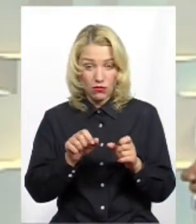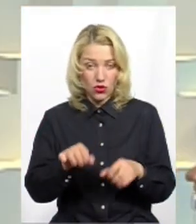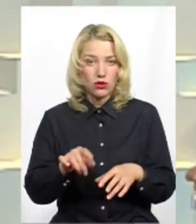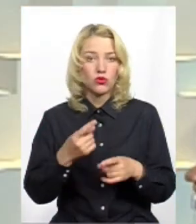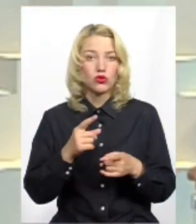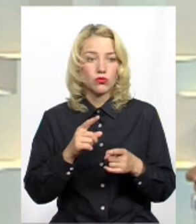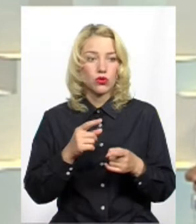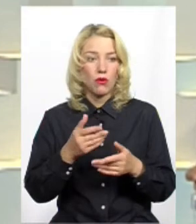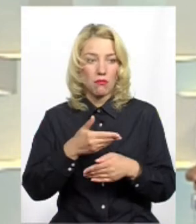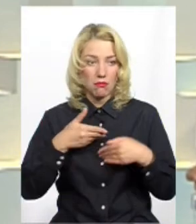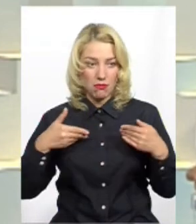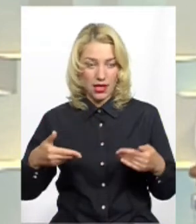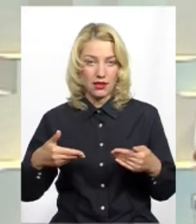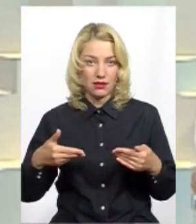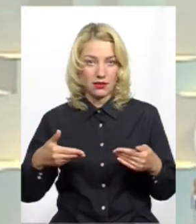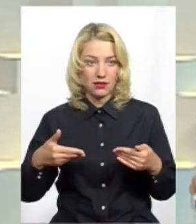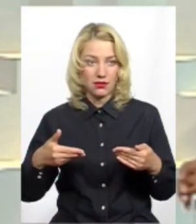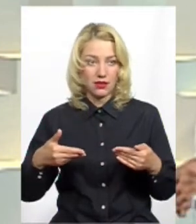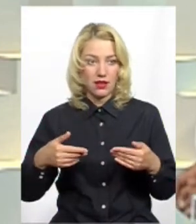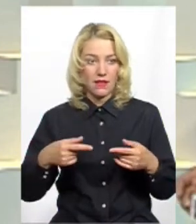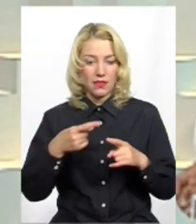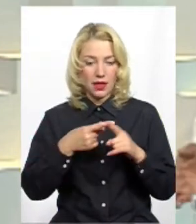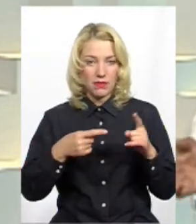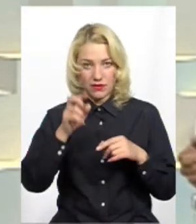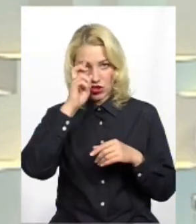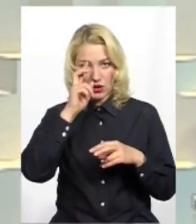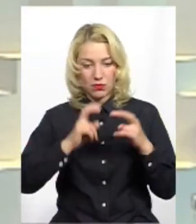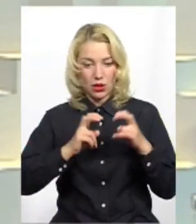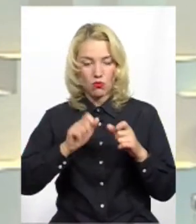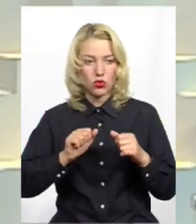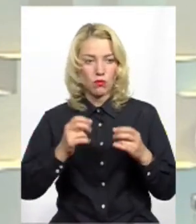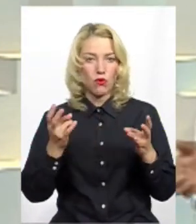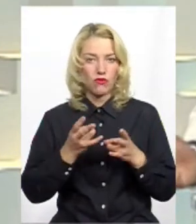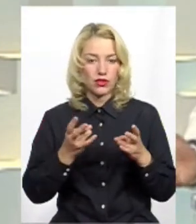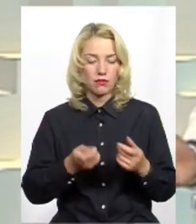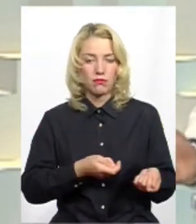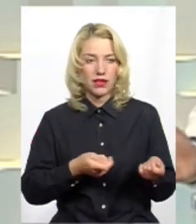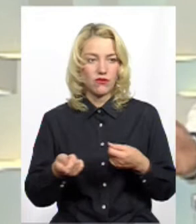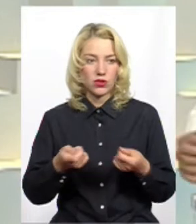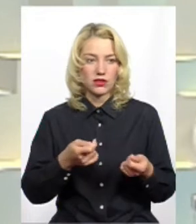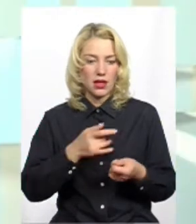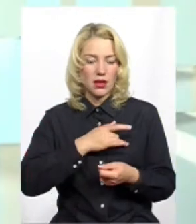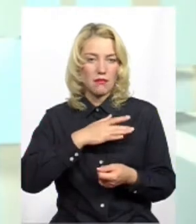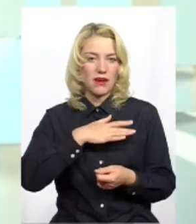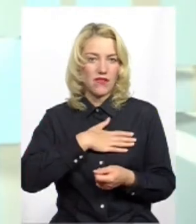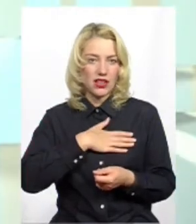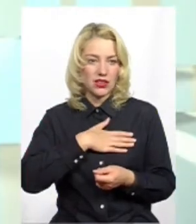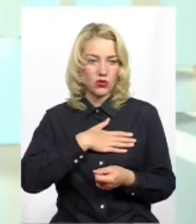Чому, скажімо, ми на півдержавне підприємство може перевозити приватне